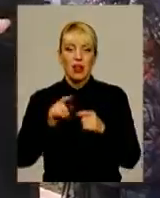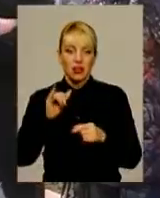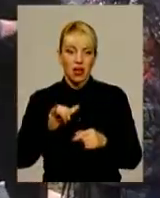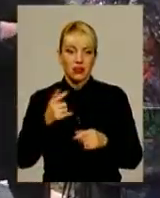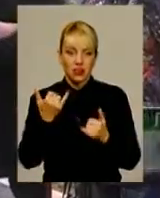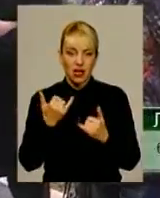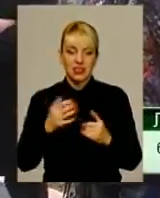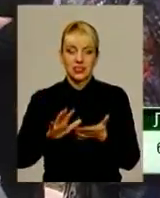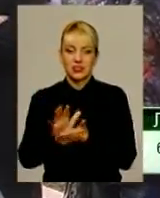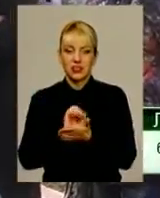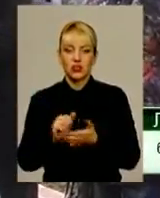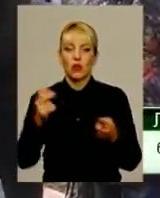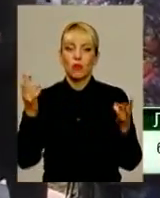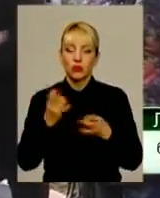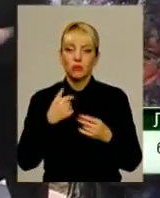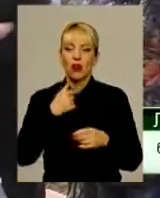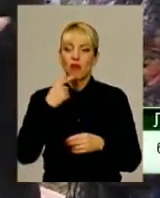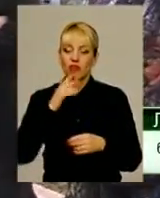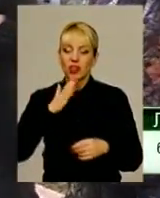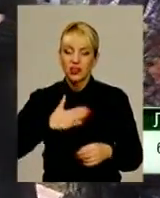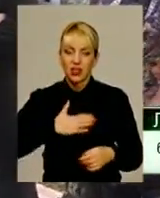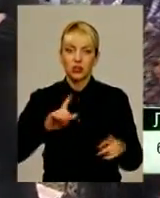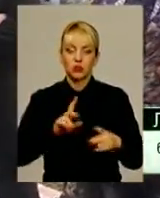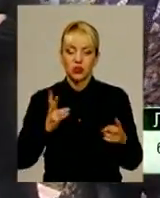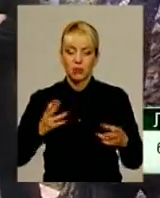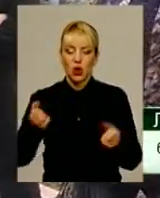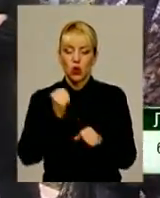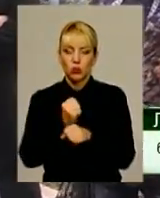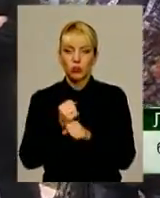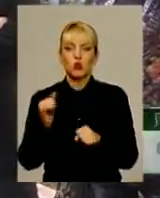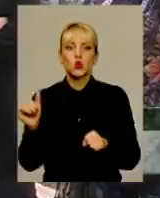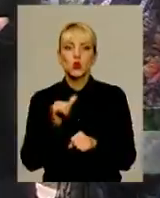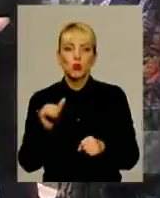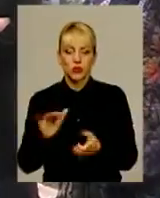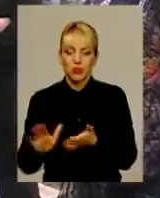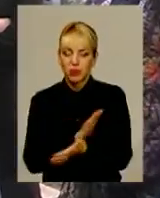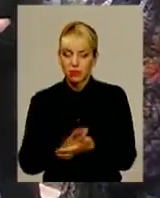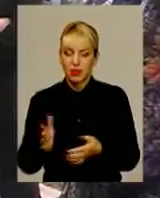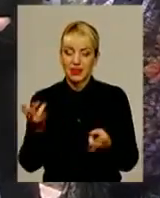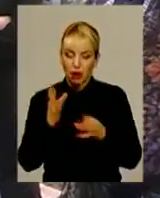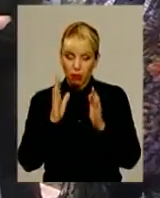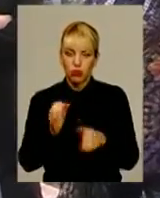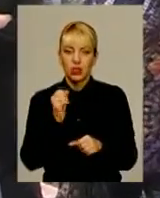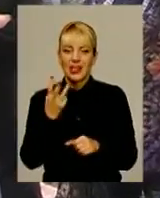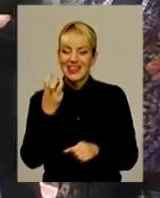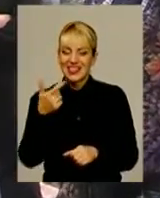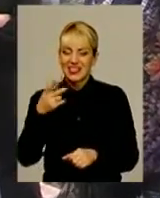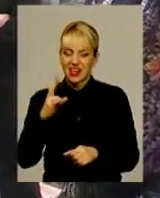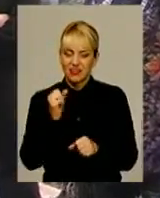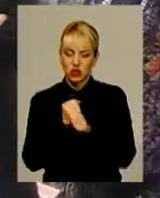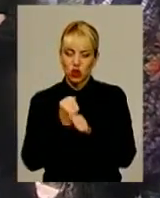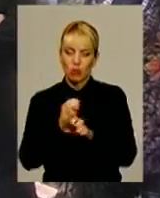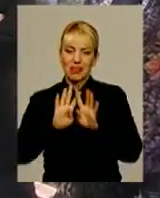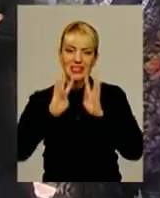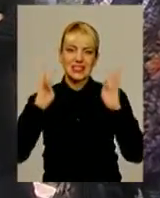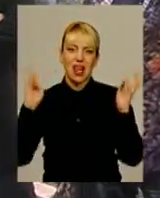Потрібно, як говорила нашим, збираємося, робимо суботники, прибираємо. Треба буде, збираємося по 300 гривень, зробимо повністю забор, два